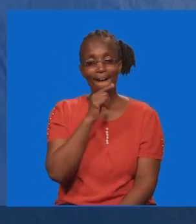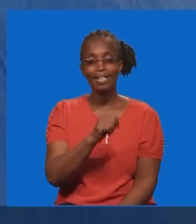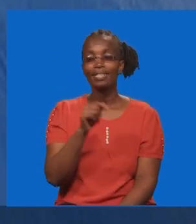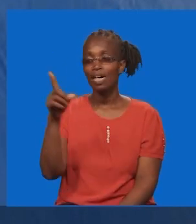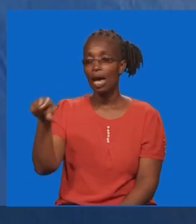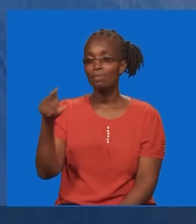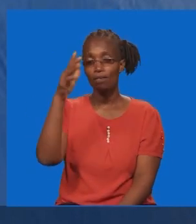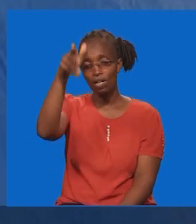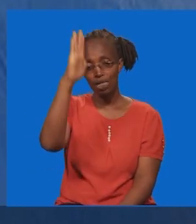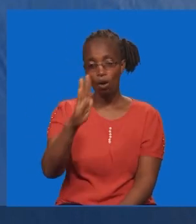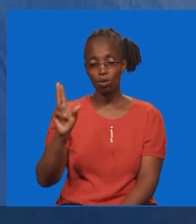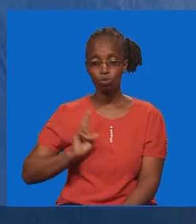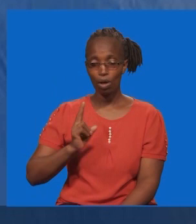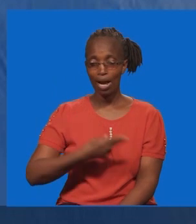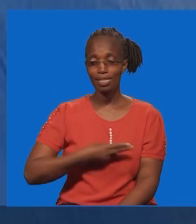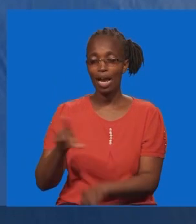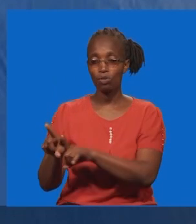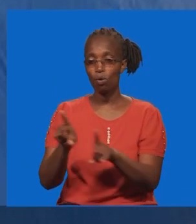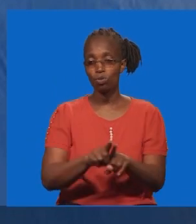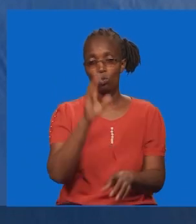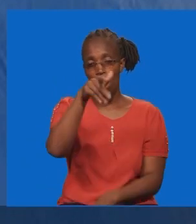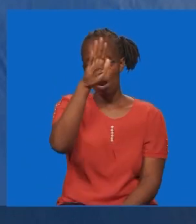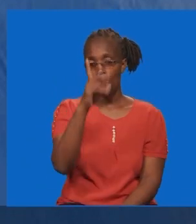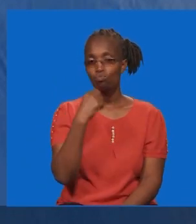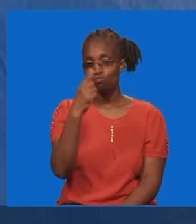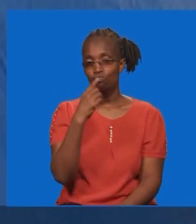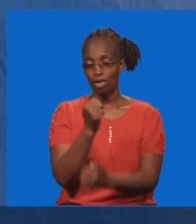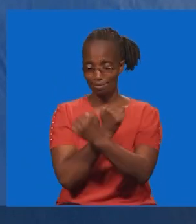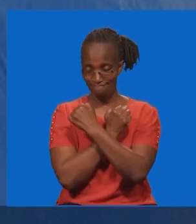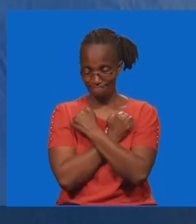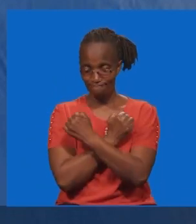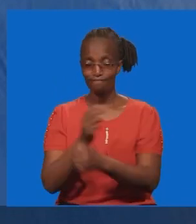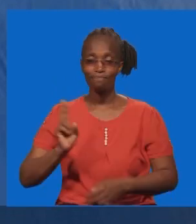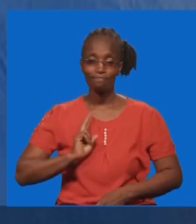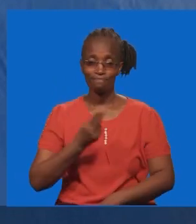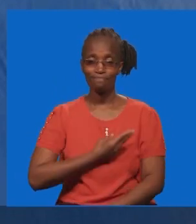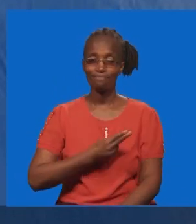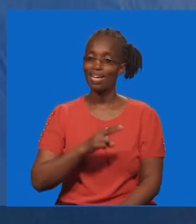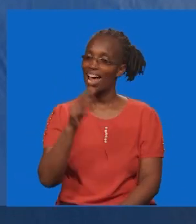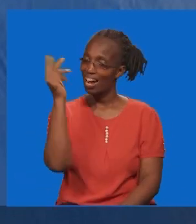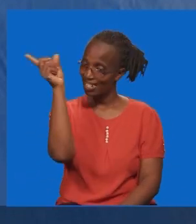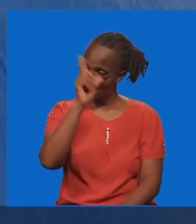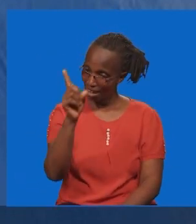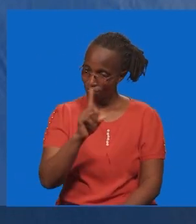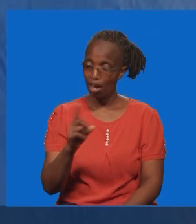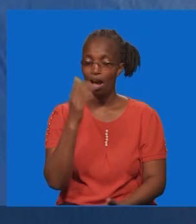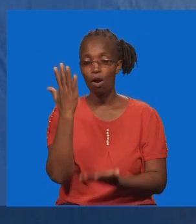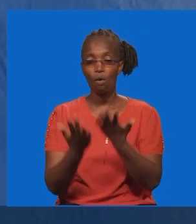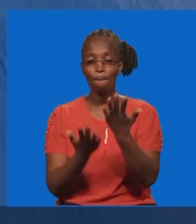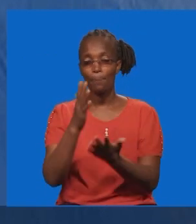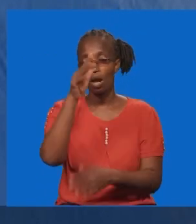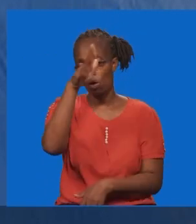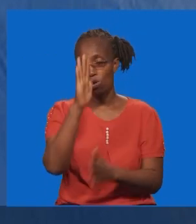ni mungu kwetu na ni mungu ambaye anatunjali. Usige uka mfananisha. Na kweli